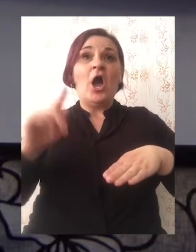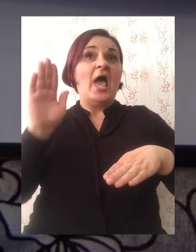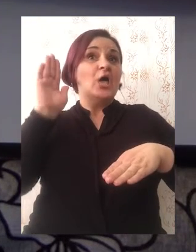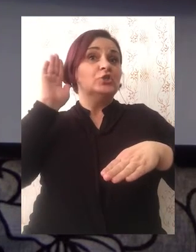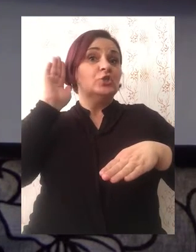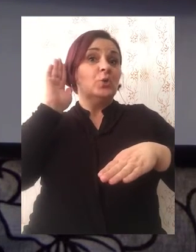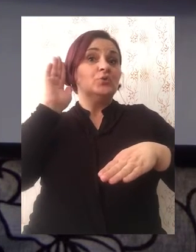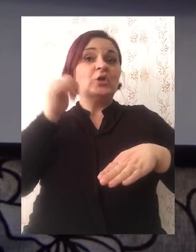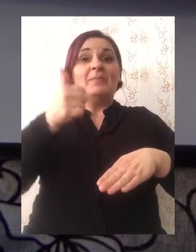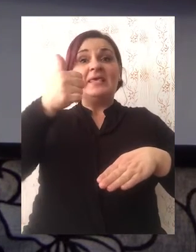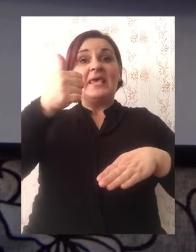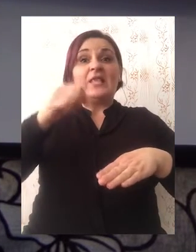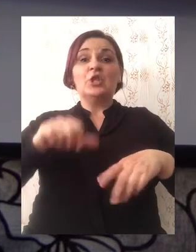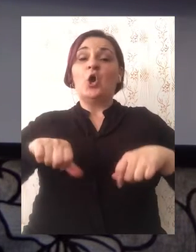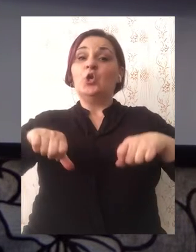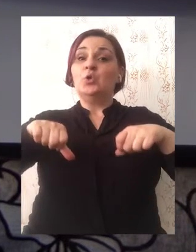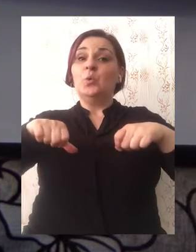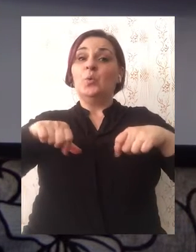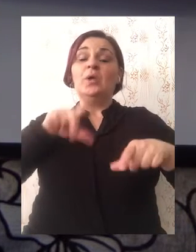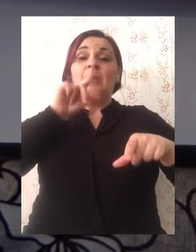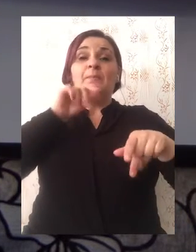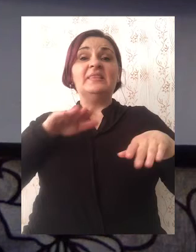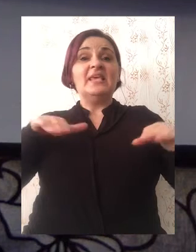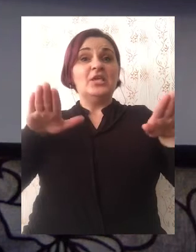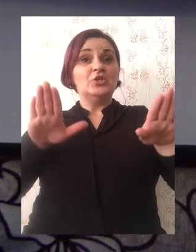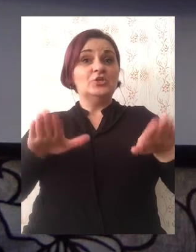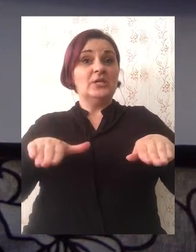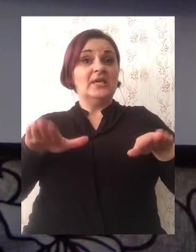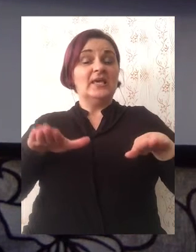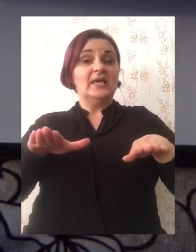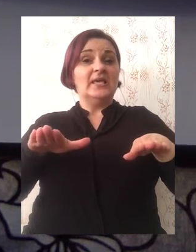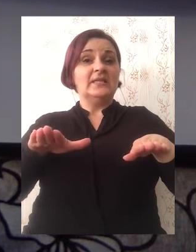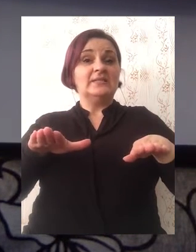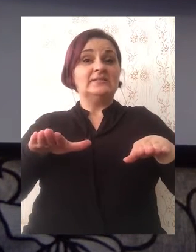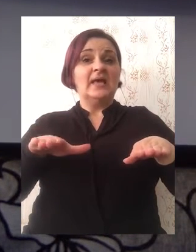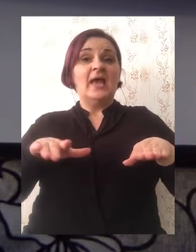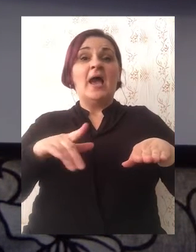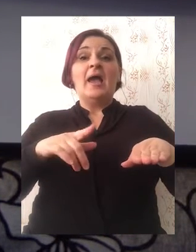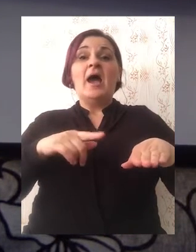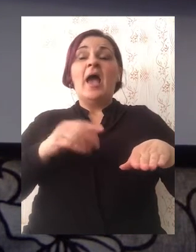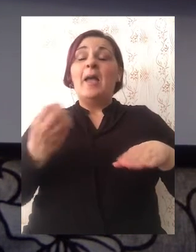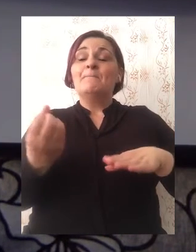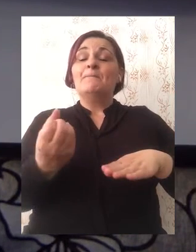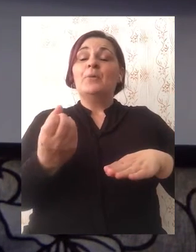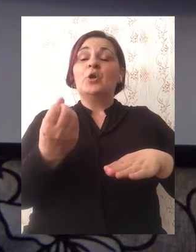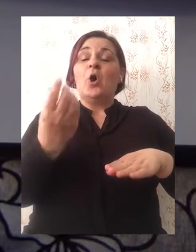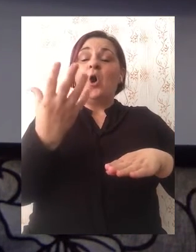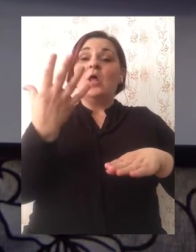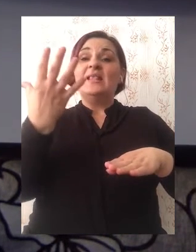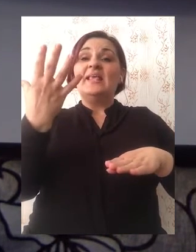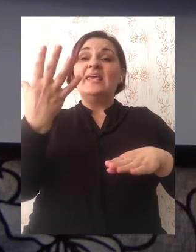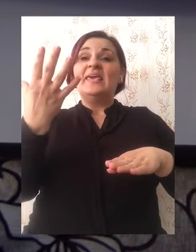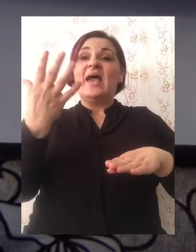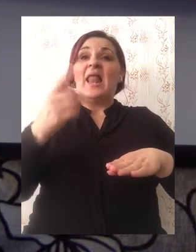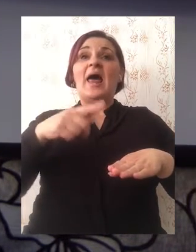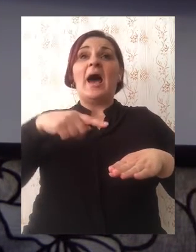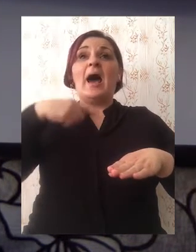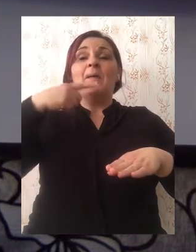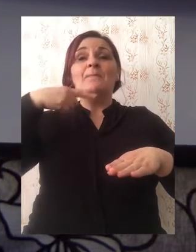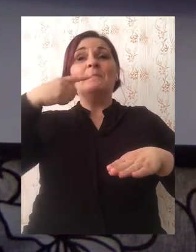Slušao sam jedno jutro tičicu, prolječu je